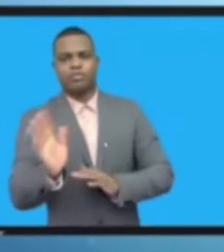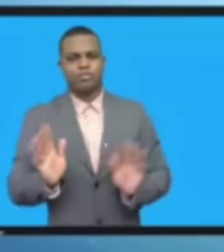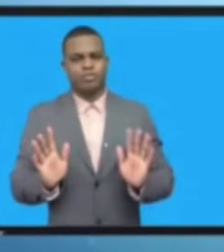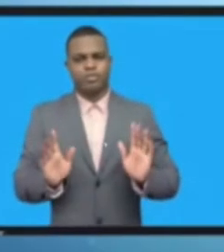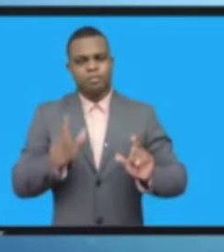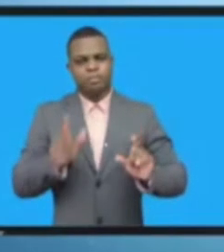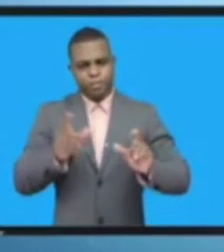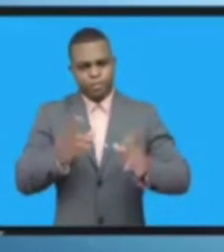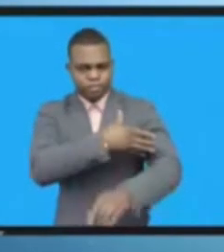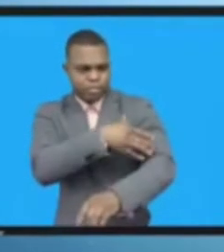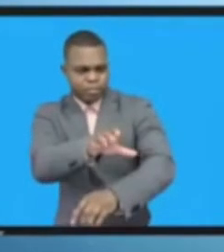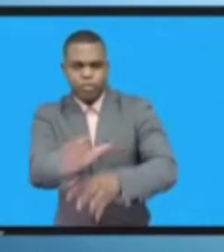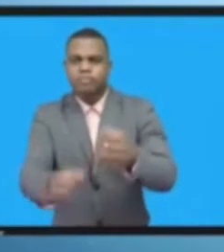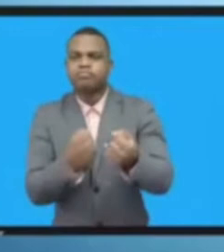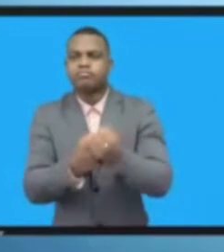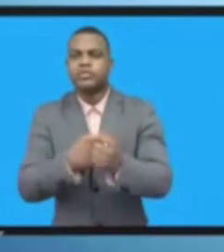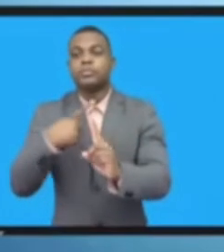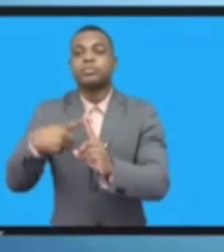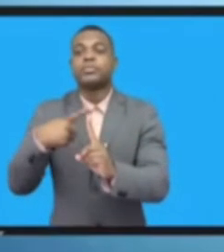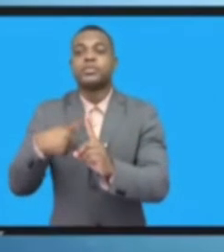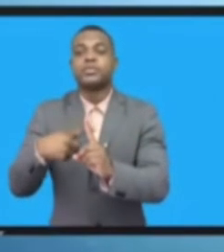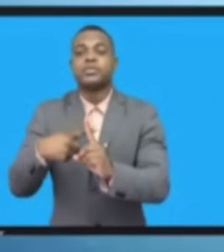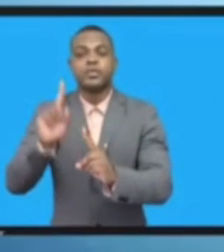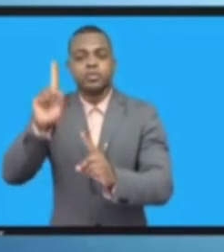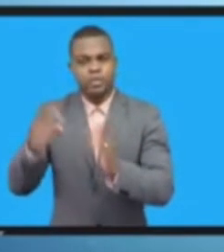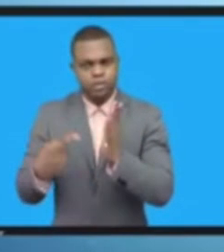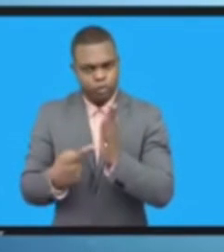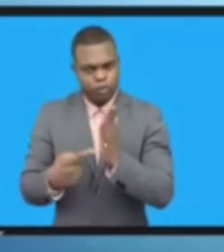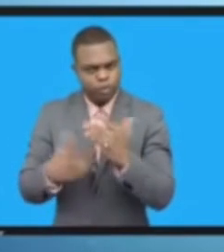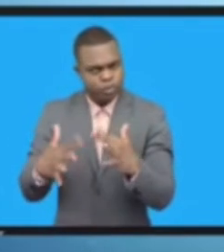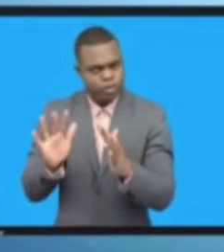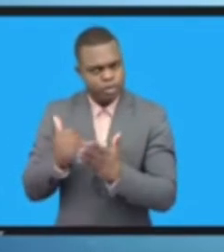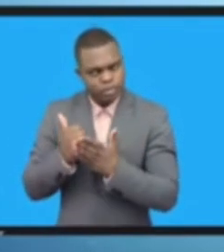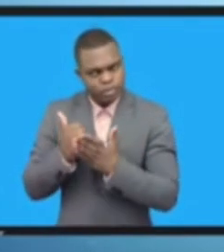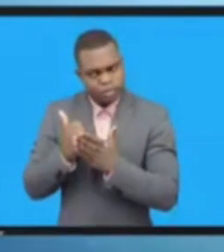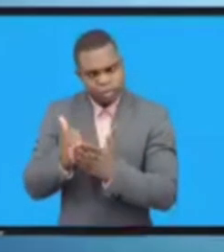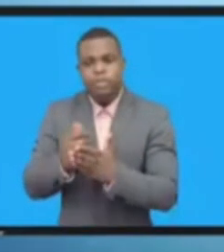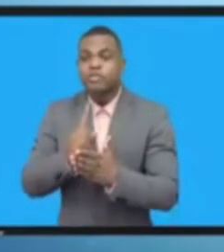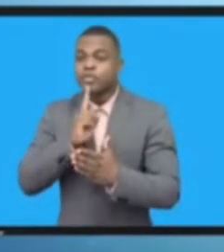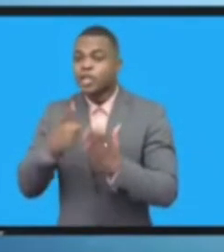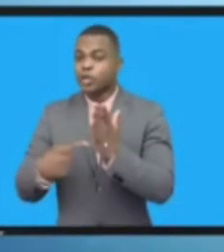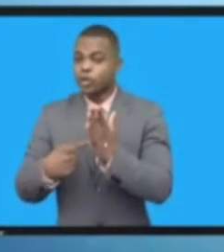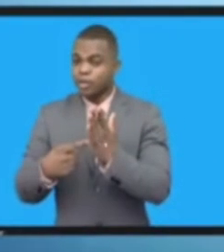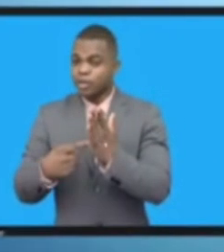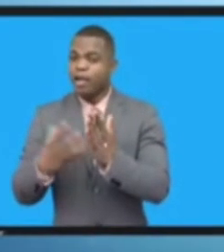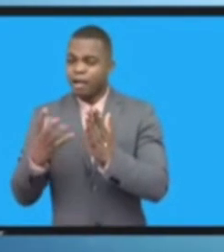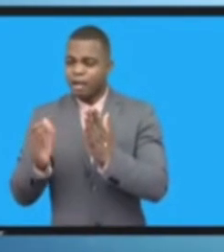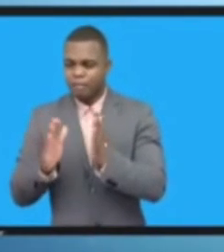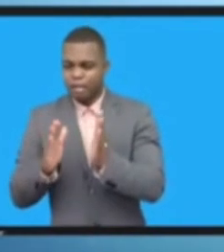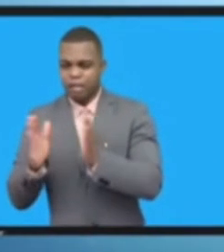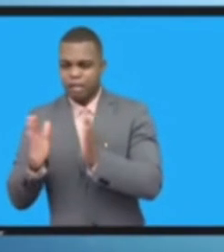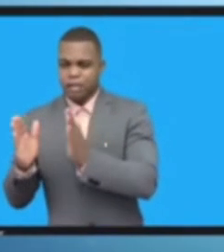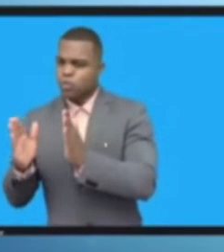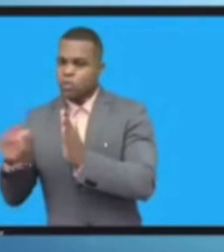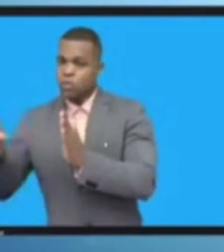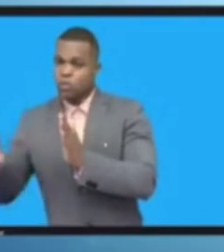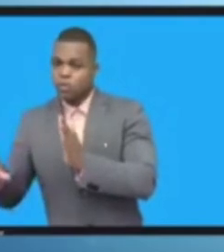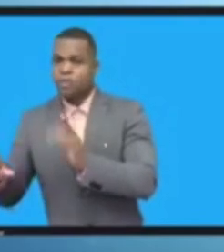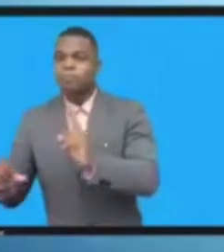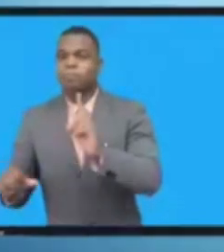أختتم كلماتي مرة أخرى بكلمات من كف عنان إن التكنولوجيا هي التي